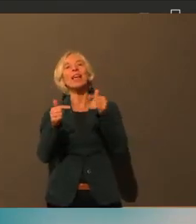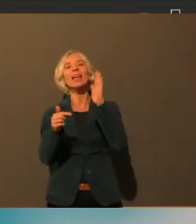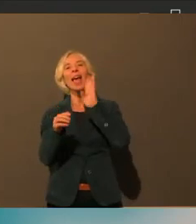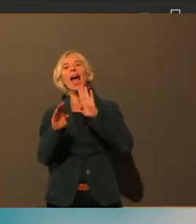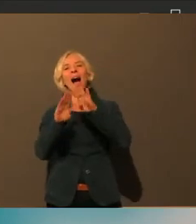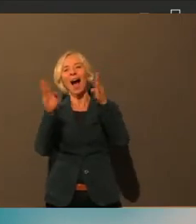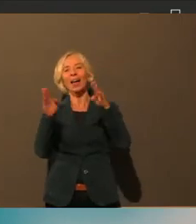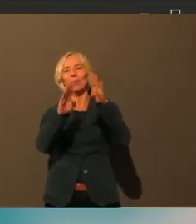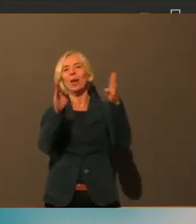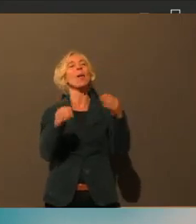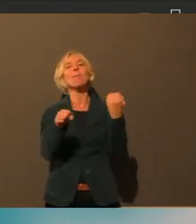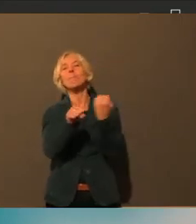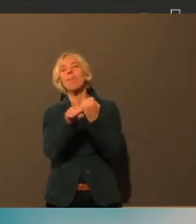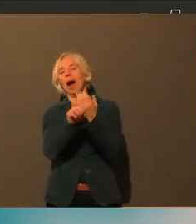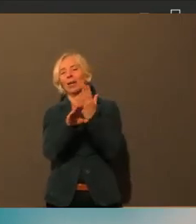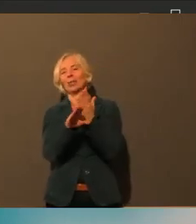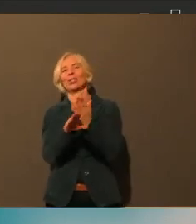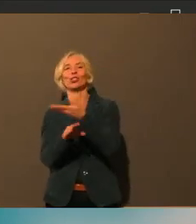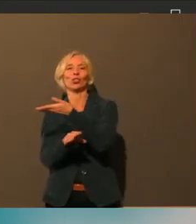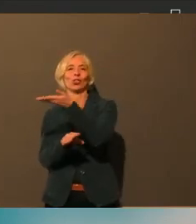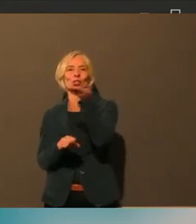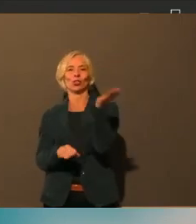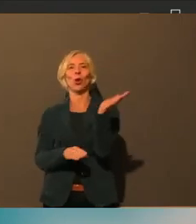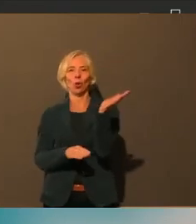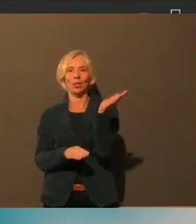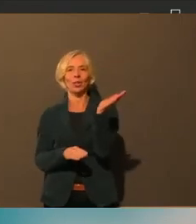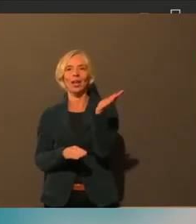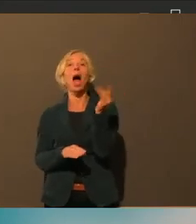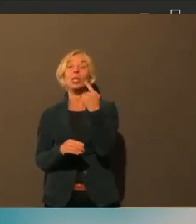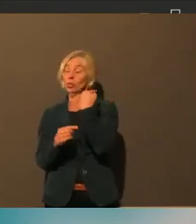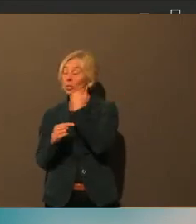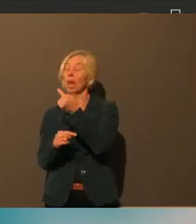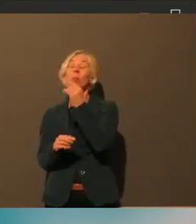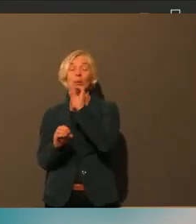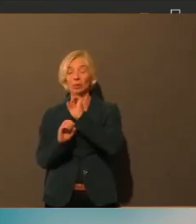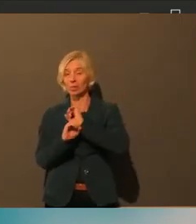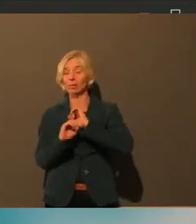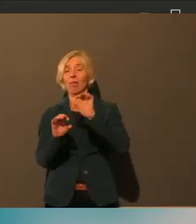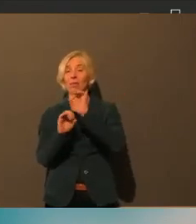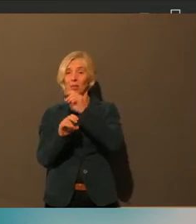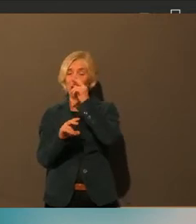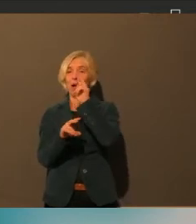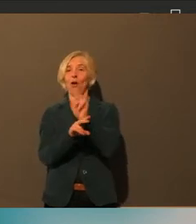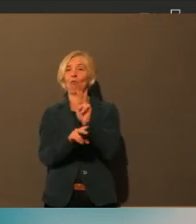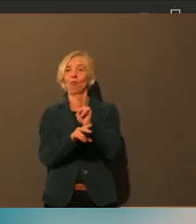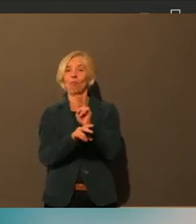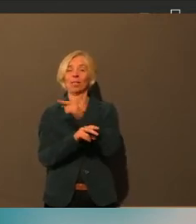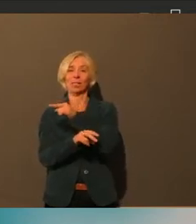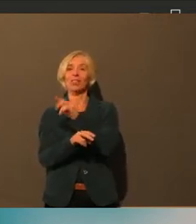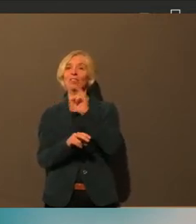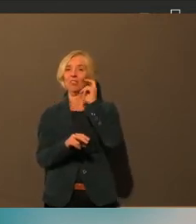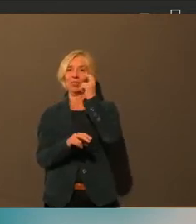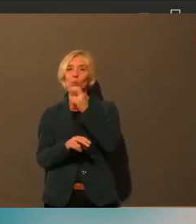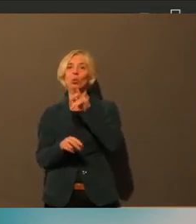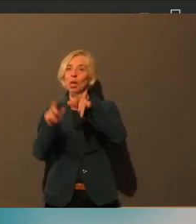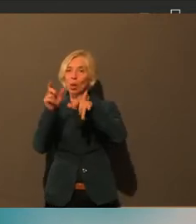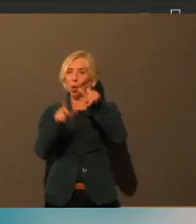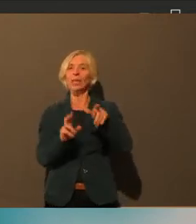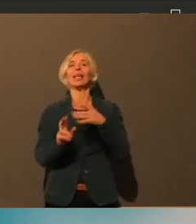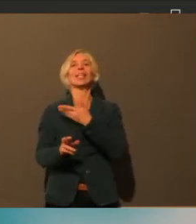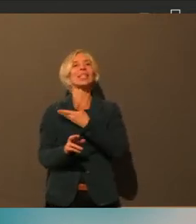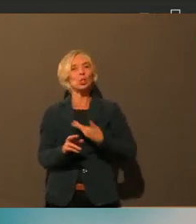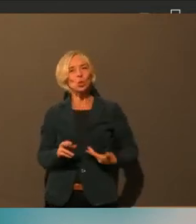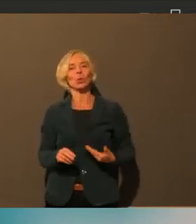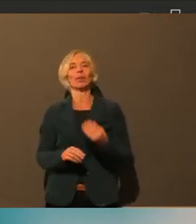per se auch schon drin ist. Also das ist ja etwas, worauf ja da sehr geachtet wird, dass die Bewohnerinnen und Bewohner ja auch gesund ernährt werden,